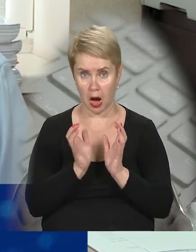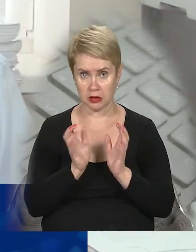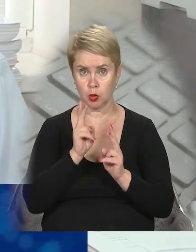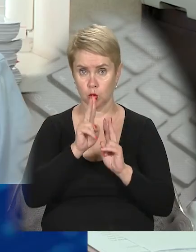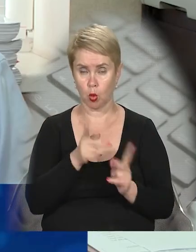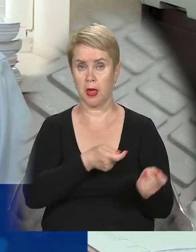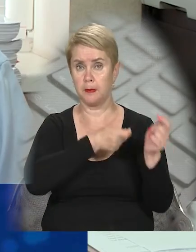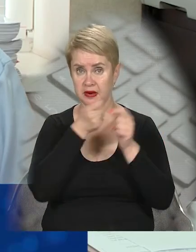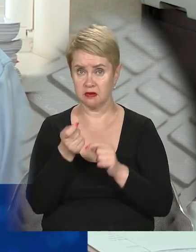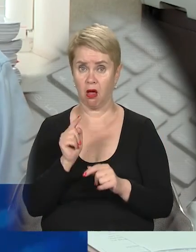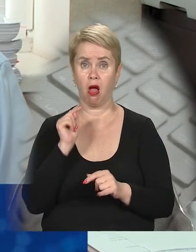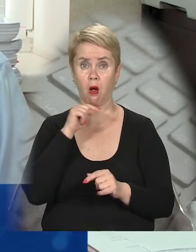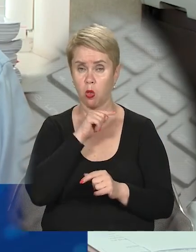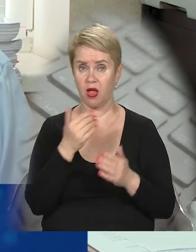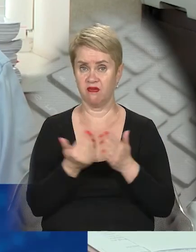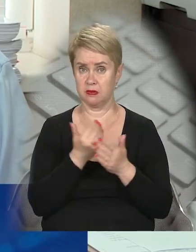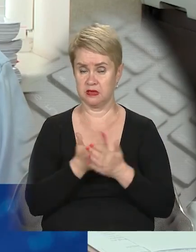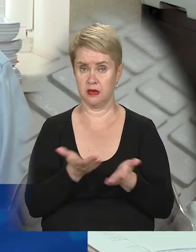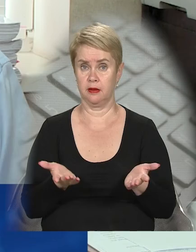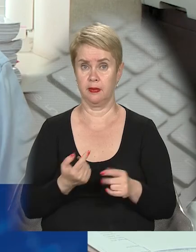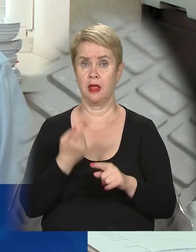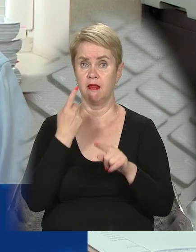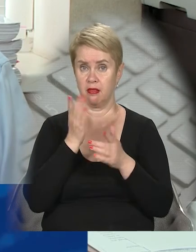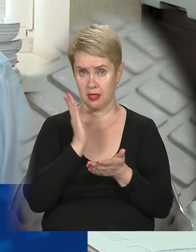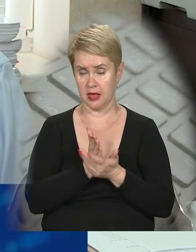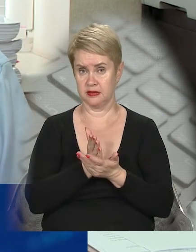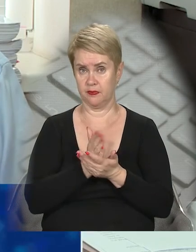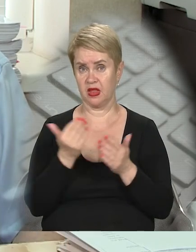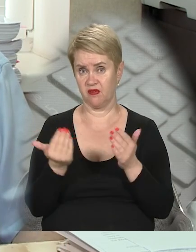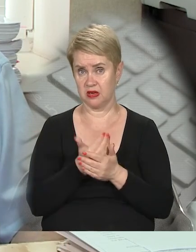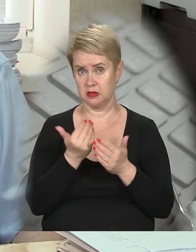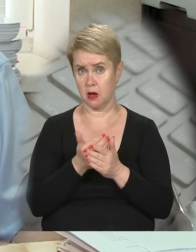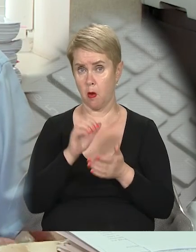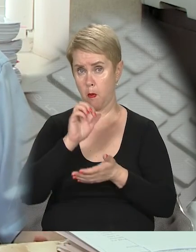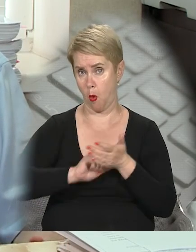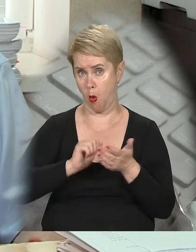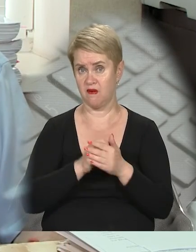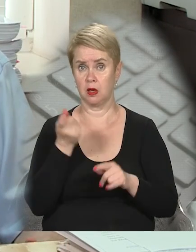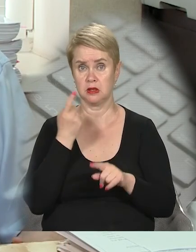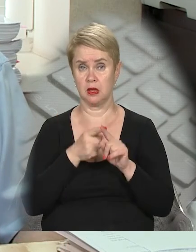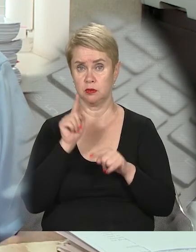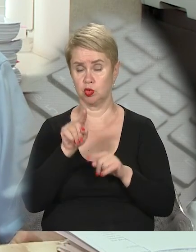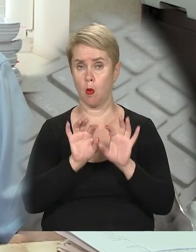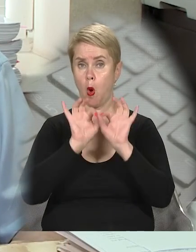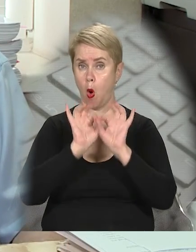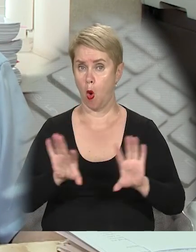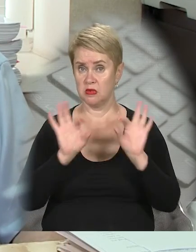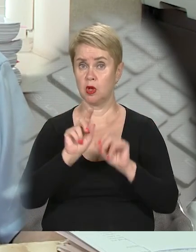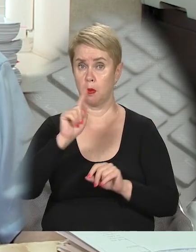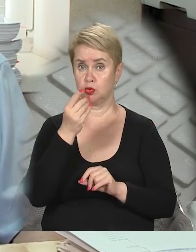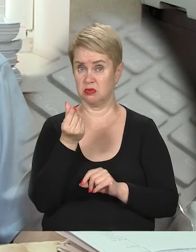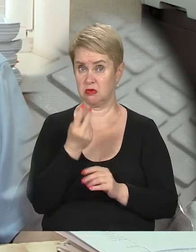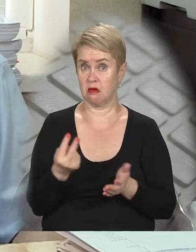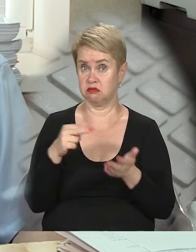перевозить. Економіка в нас інформаціоногенна. Тобто є інформаційний повід для того, щоб об'яснити, чому